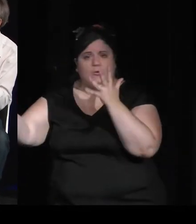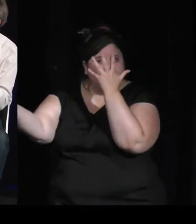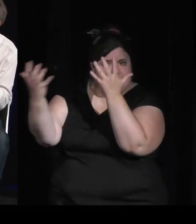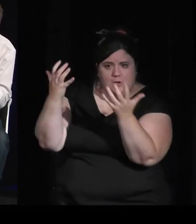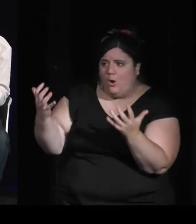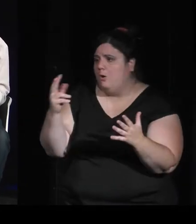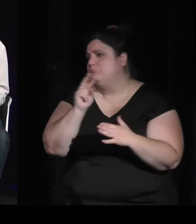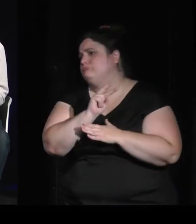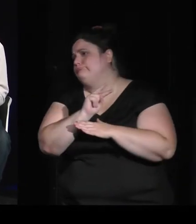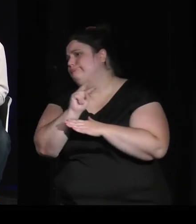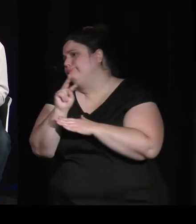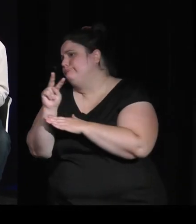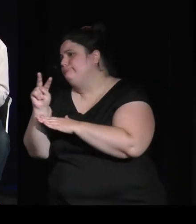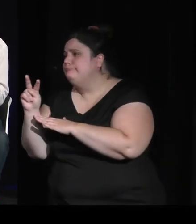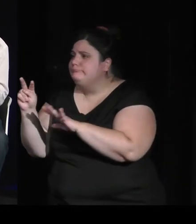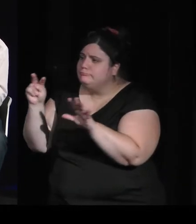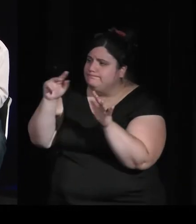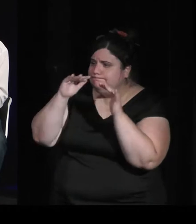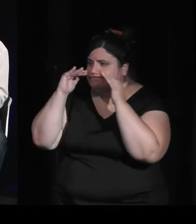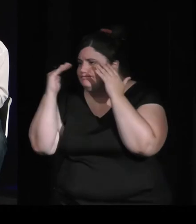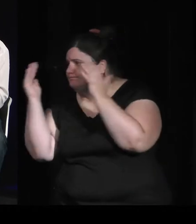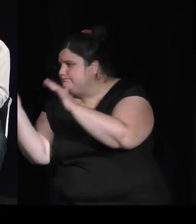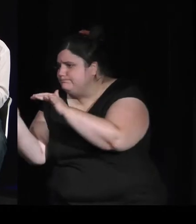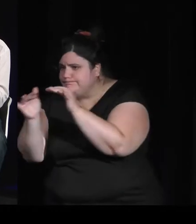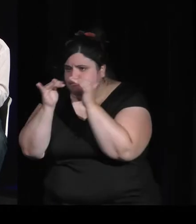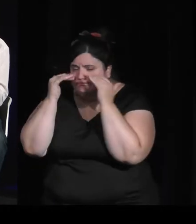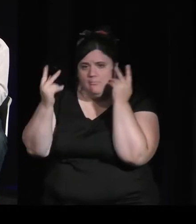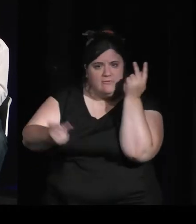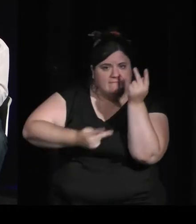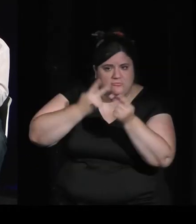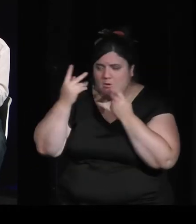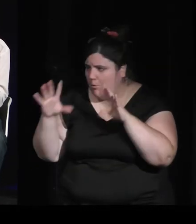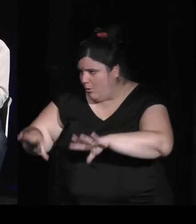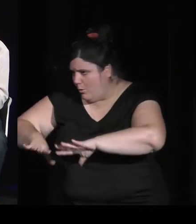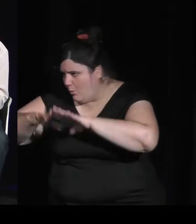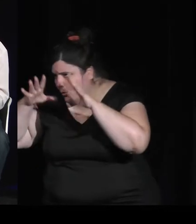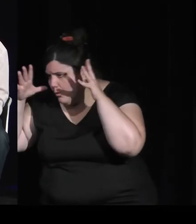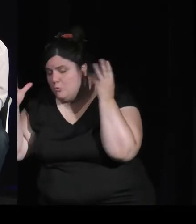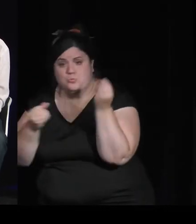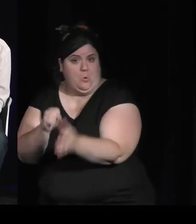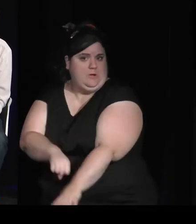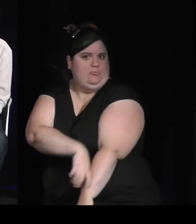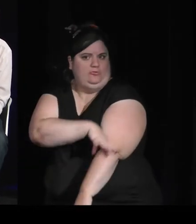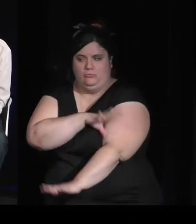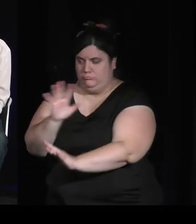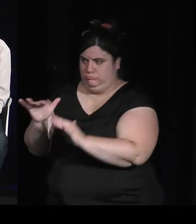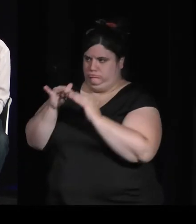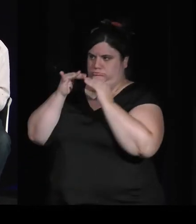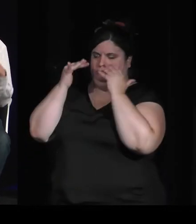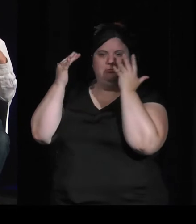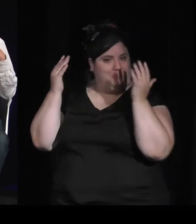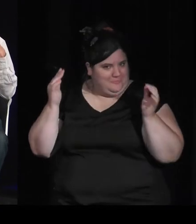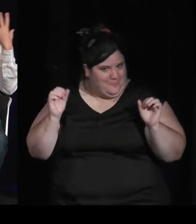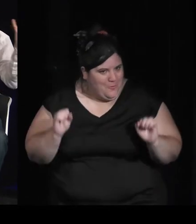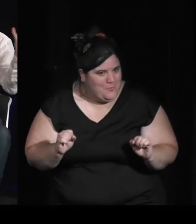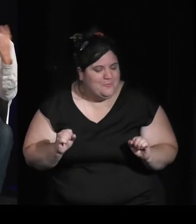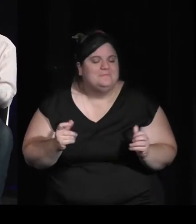de cette nature dont on peut profiter et visuellement et émotionnellement à l'intérieur d'un jeu